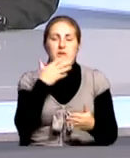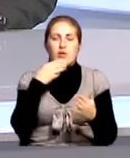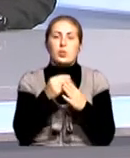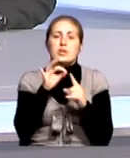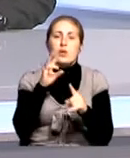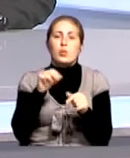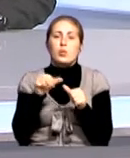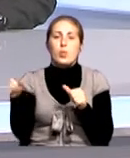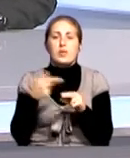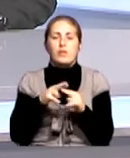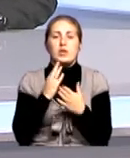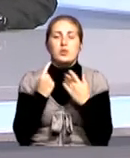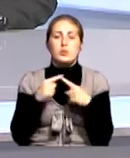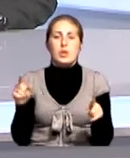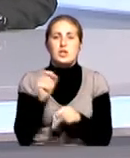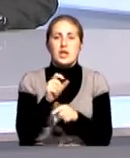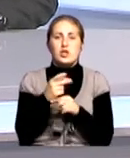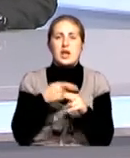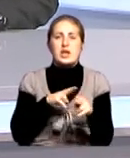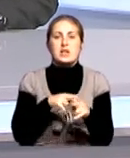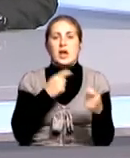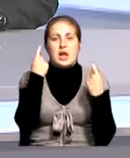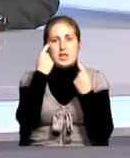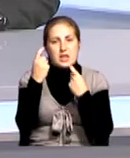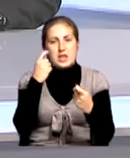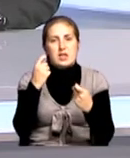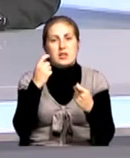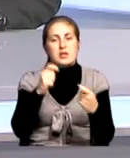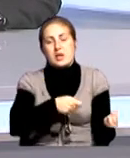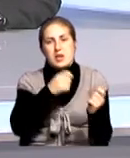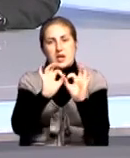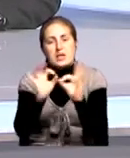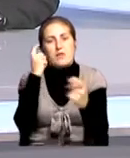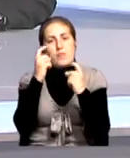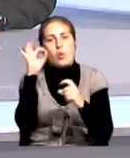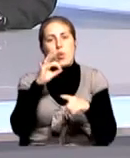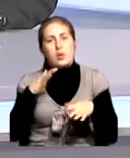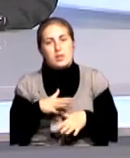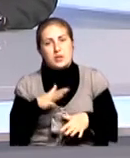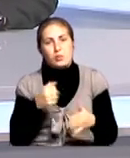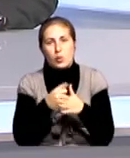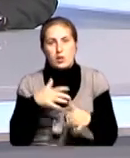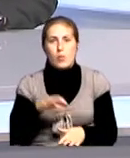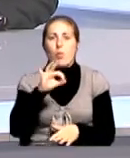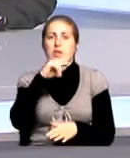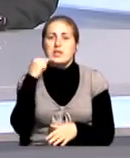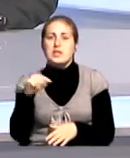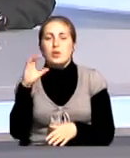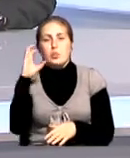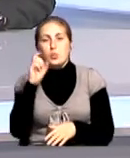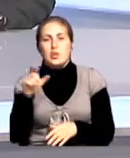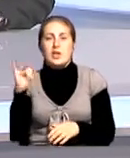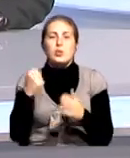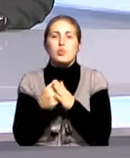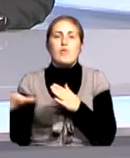Но, кроме того, есть и другая задача. Это донесение информации о Крыме до российских слушателей, зрителей и до всего